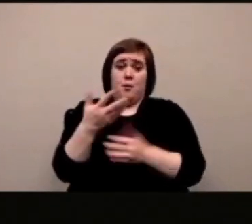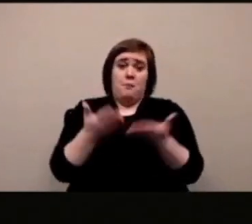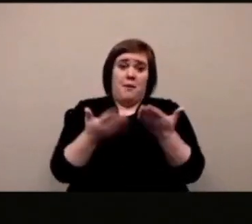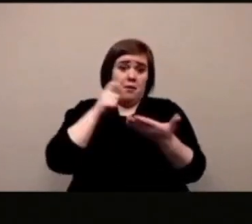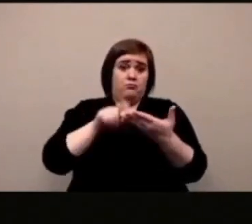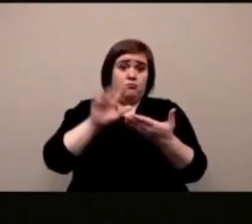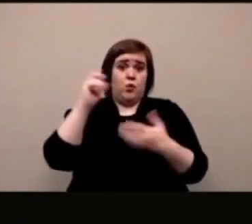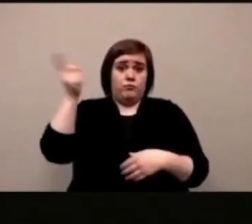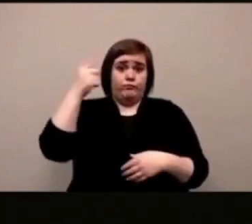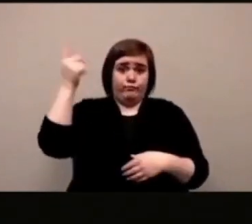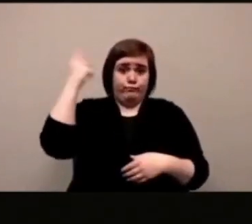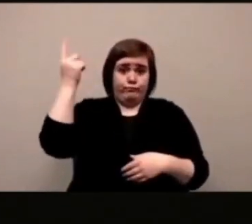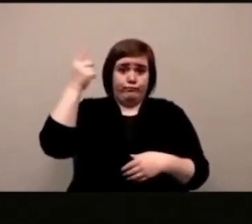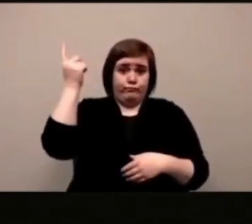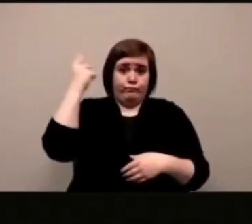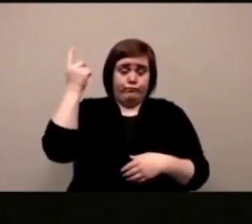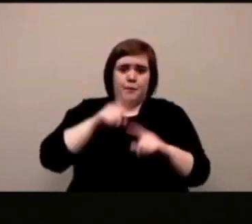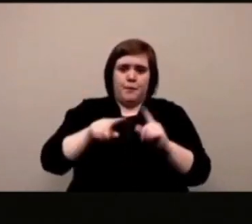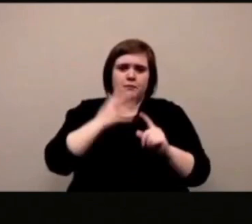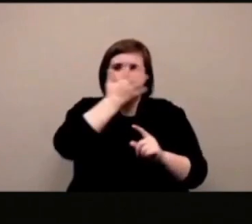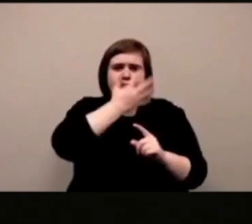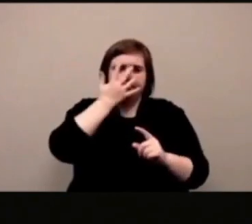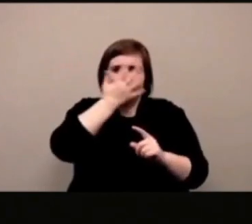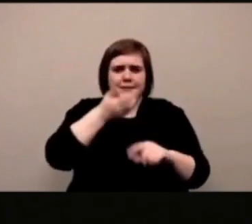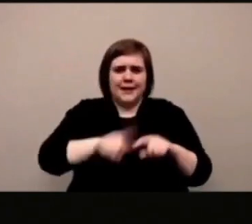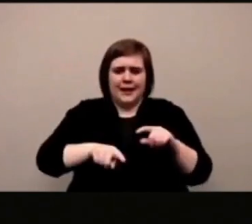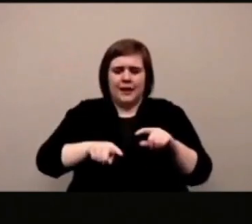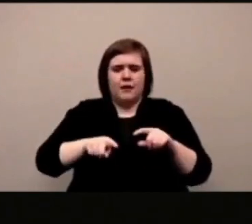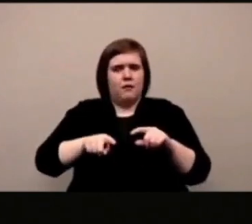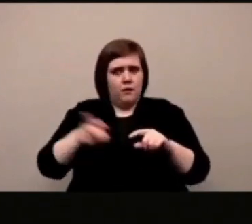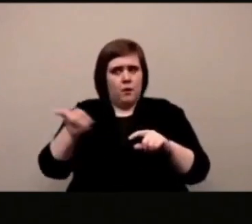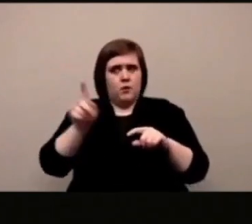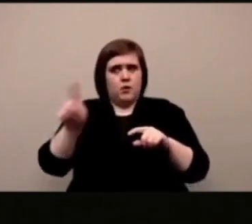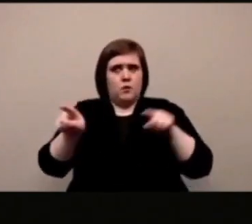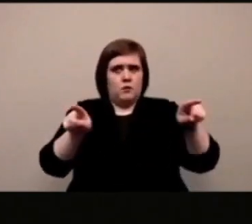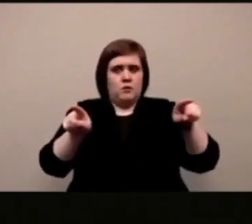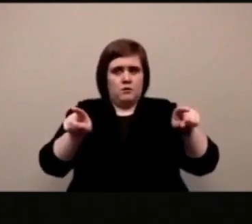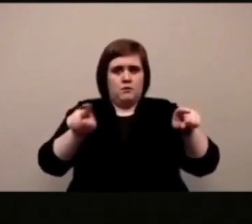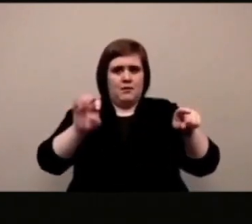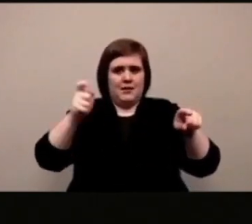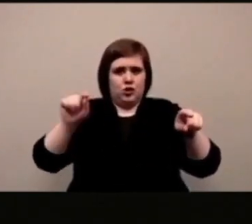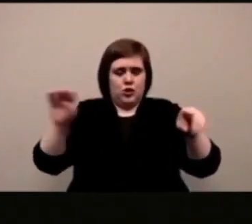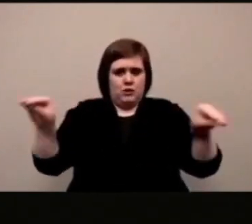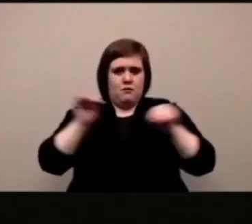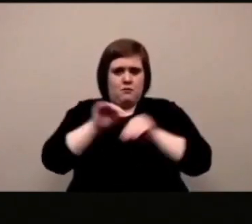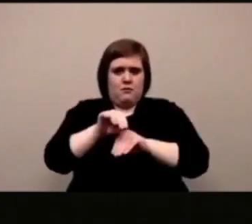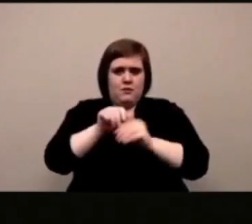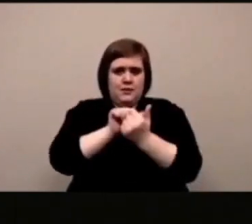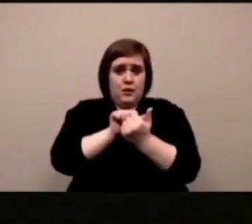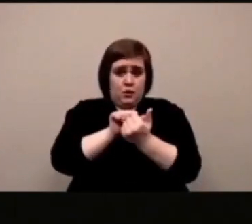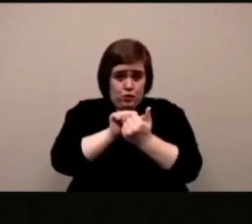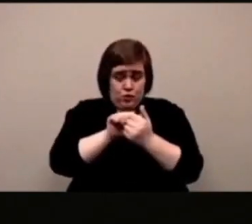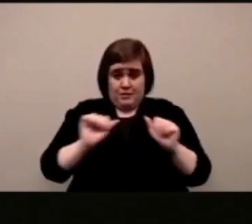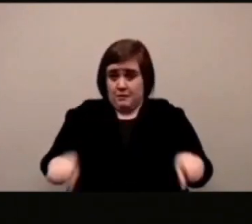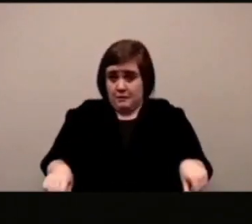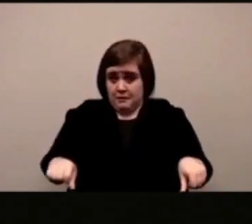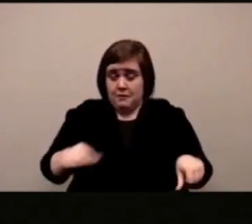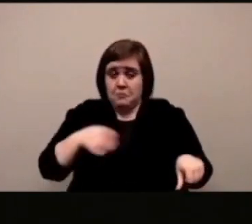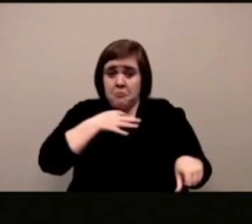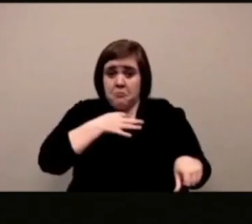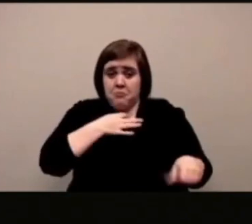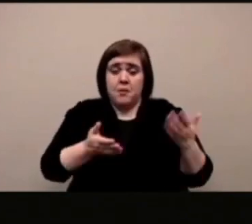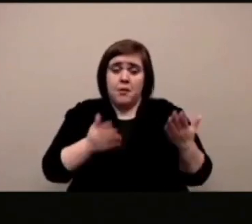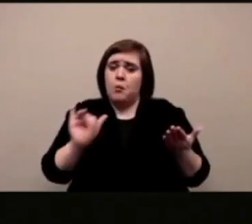che è diversa che uno mette un testo nella camera e che forse può detectare i